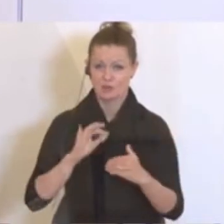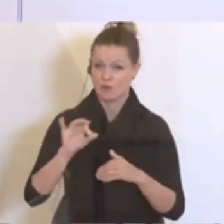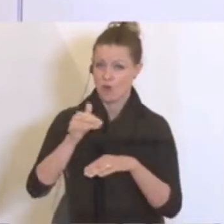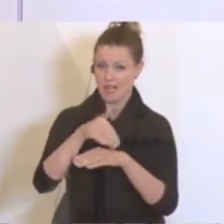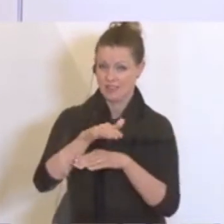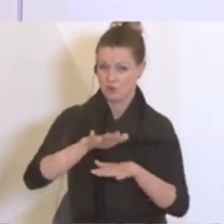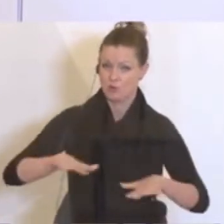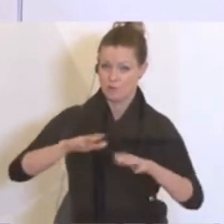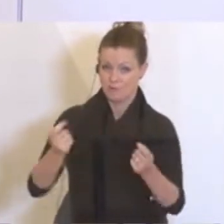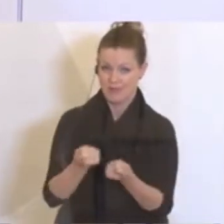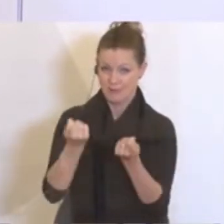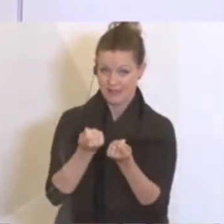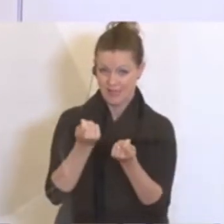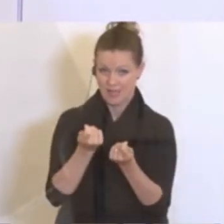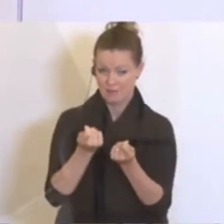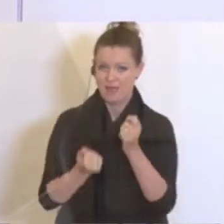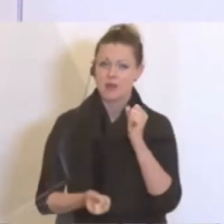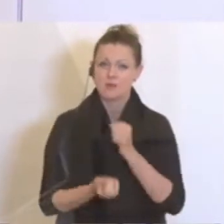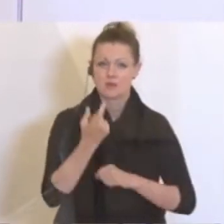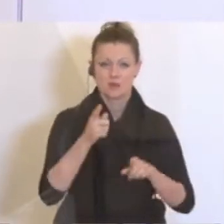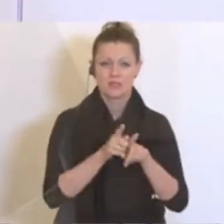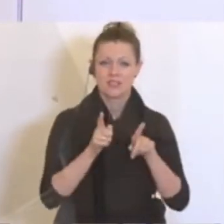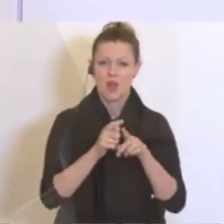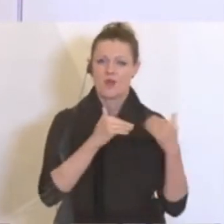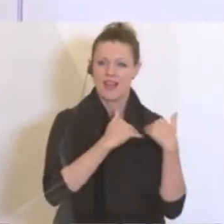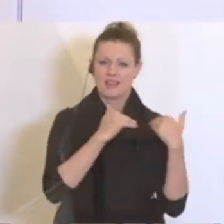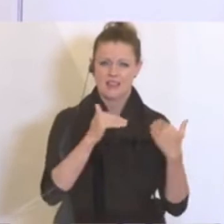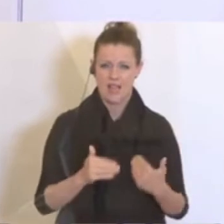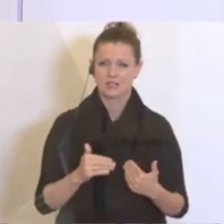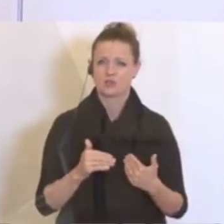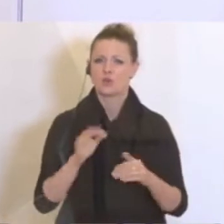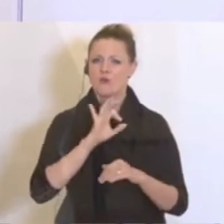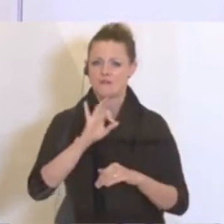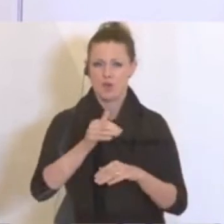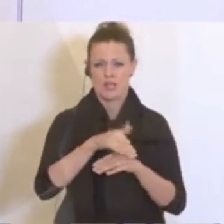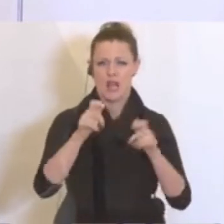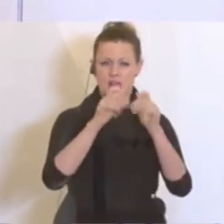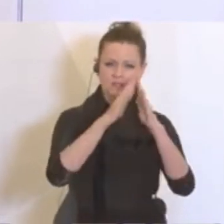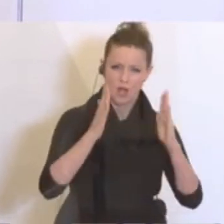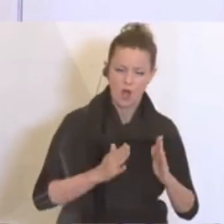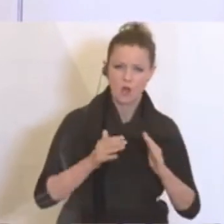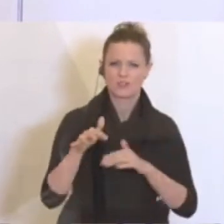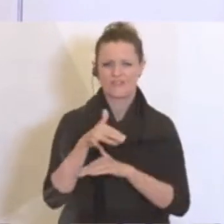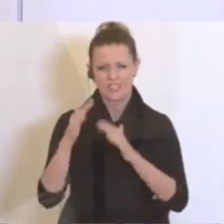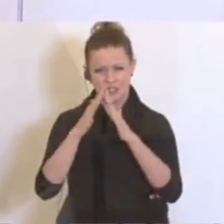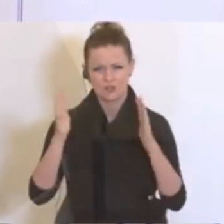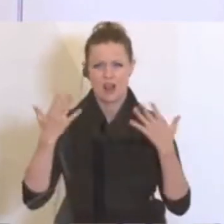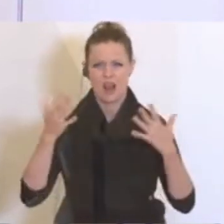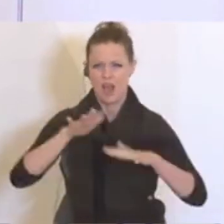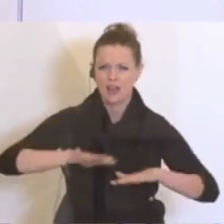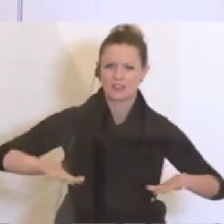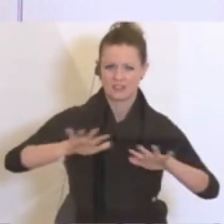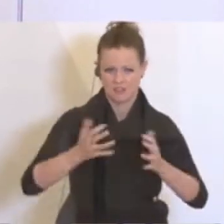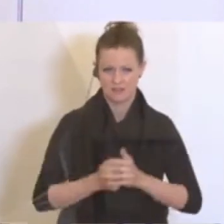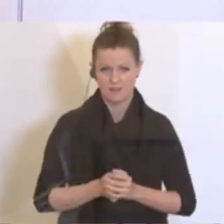Gastronomiebetriebe. Vor allem ist es aber eine spürbare Entlastung auch für Gasthäuser, für Wirtshäuser im ländlichen Raum.